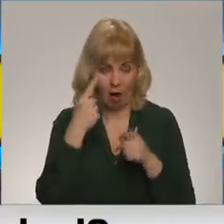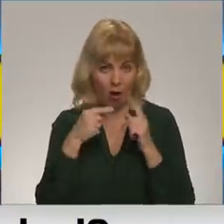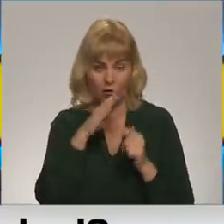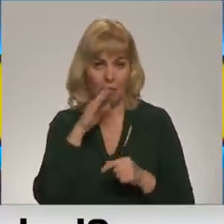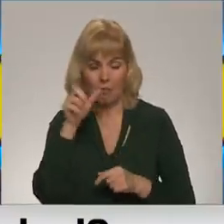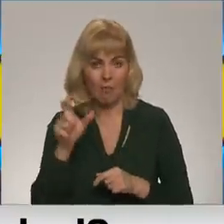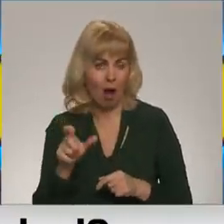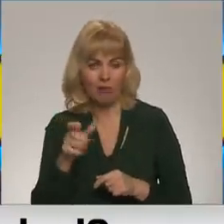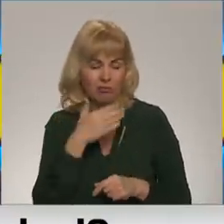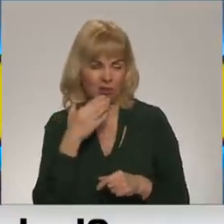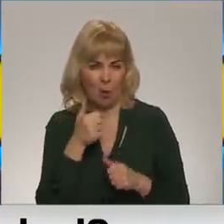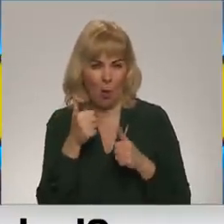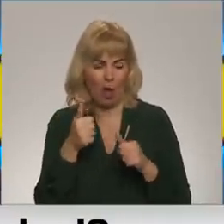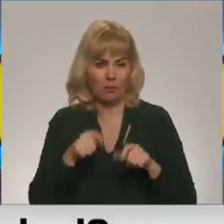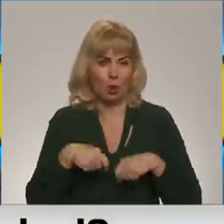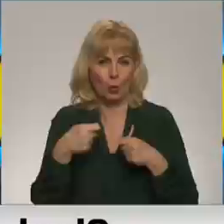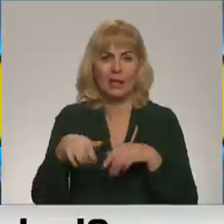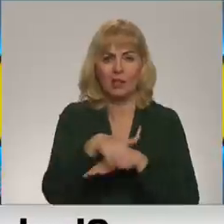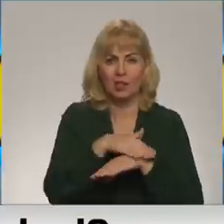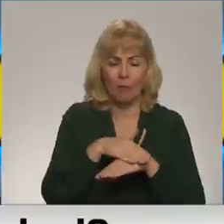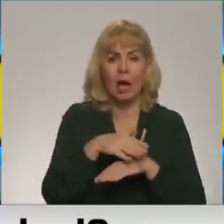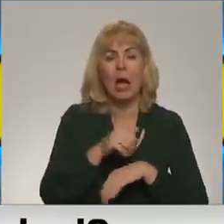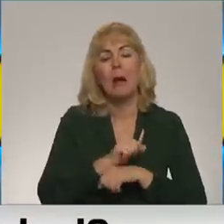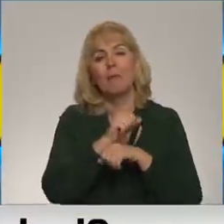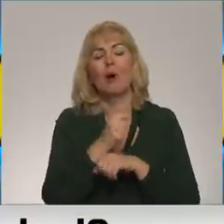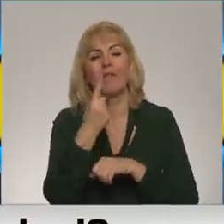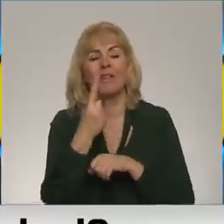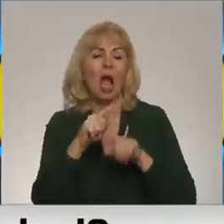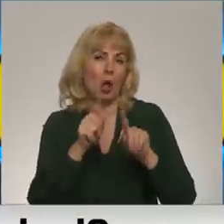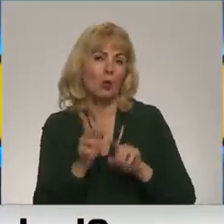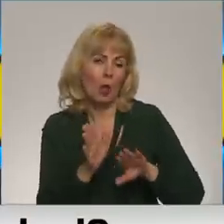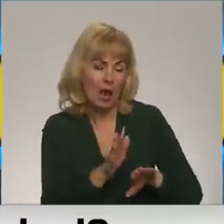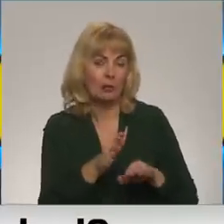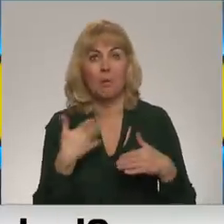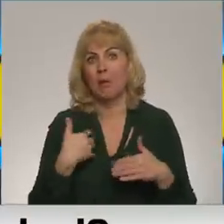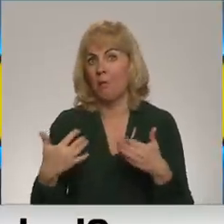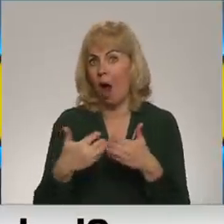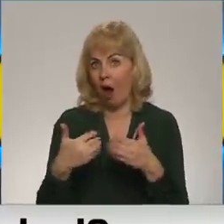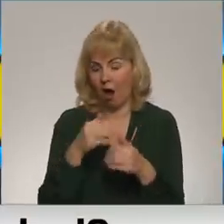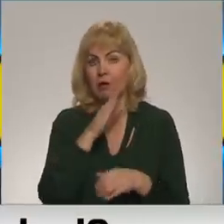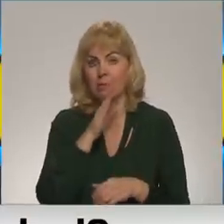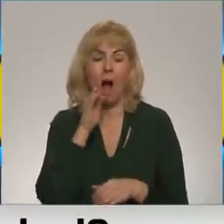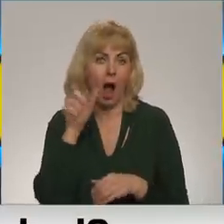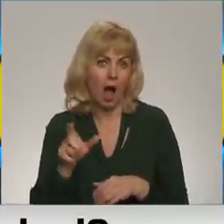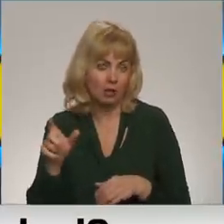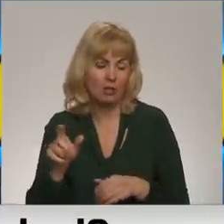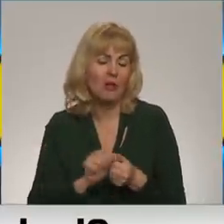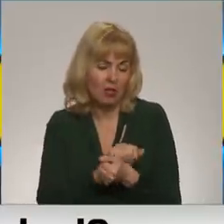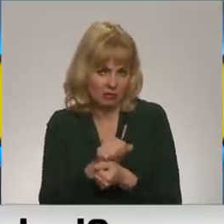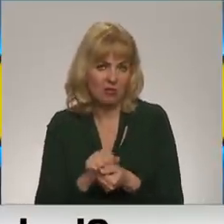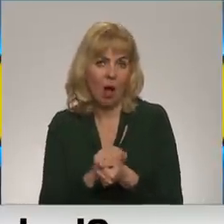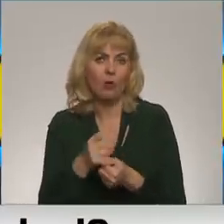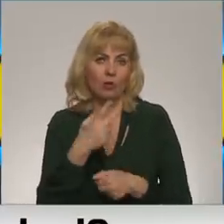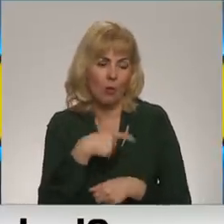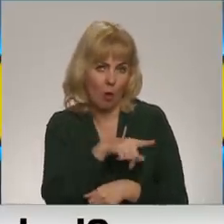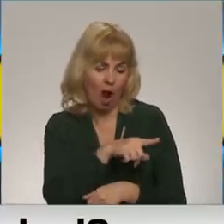tu vēlies nodot plašākajai sabiedrībā. Paras protestētāji tā ir viena lieta, bet karavīra mātes, kas ir tiešām sagrautas no tā, ka